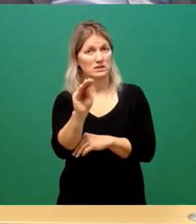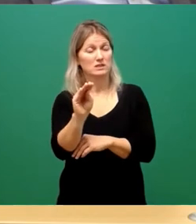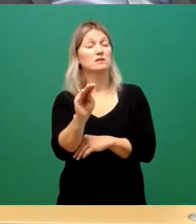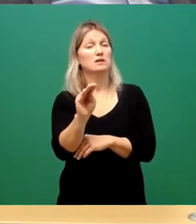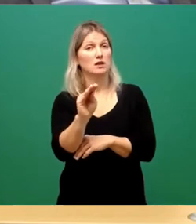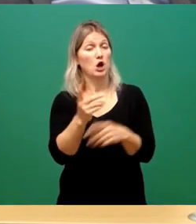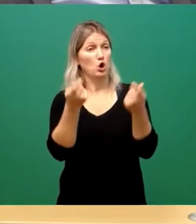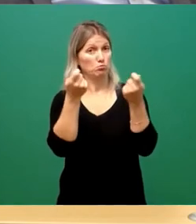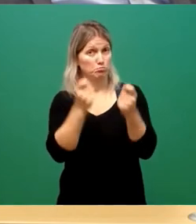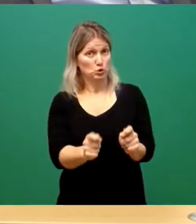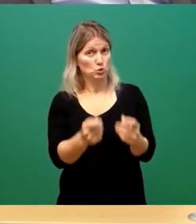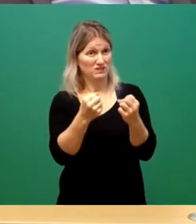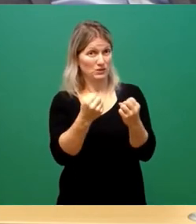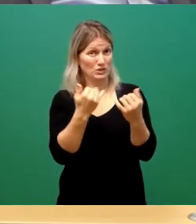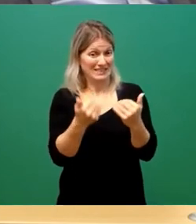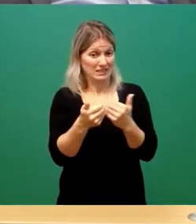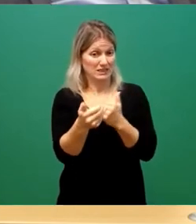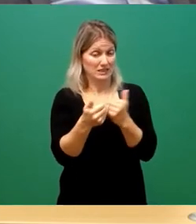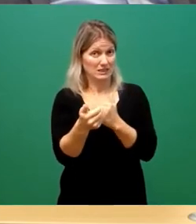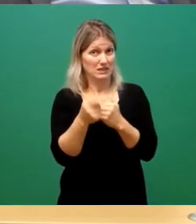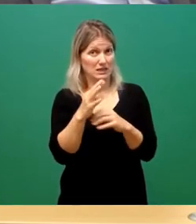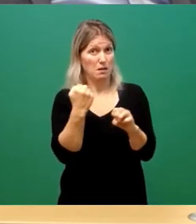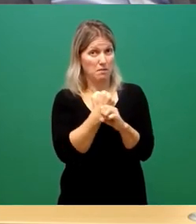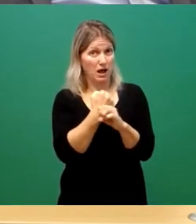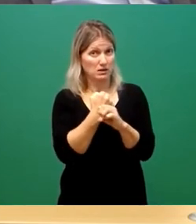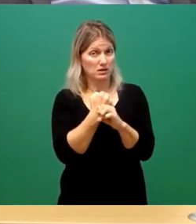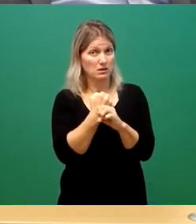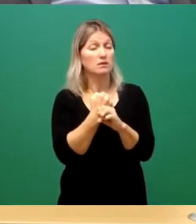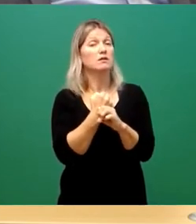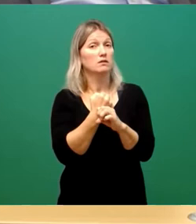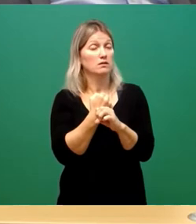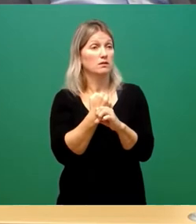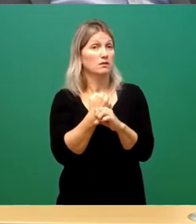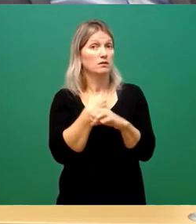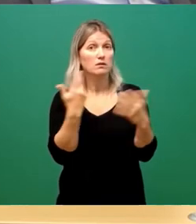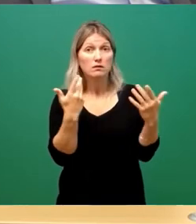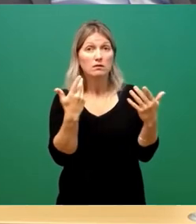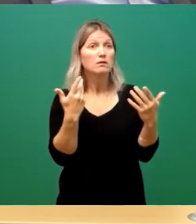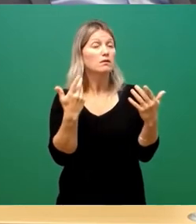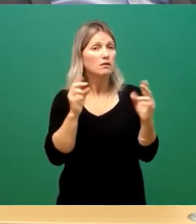gefasst werden, dass ich mein Einvernehmen an dieser Stelle nicht geben werde.